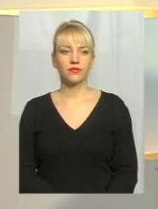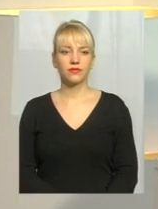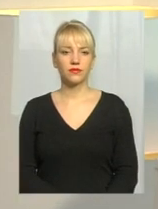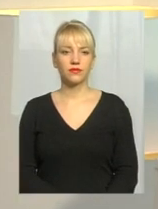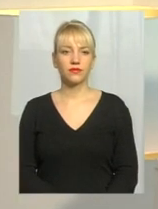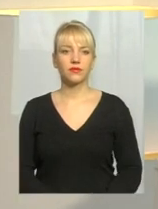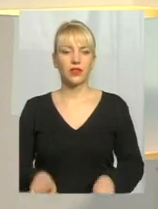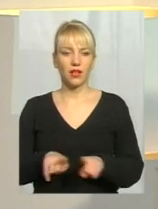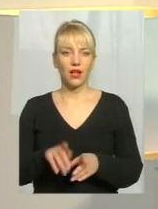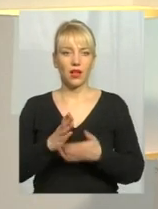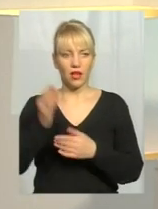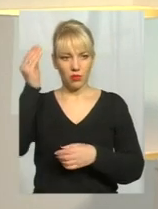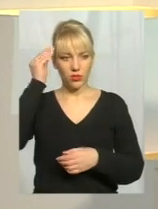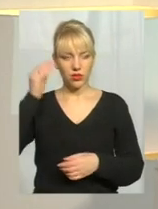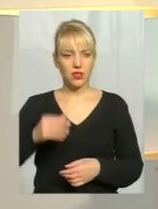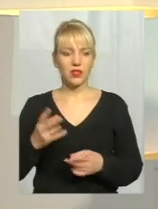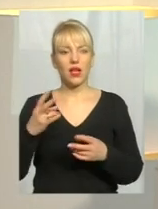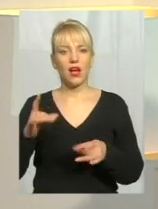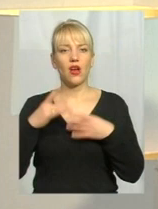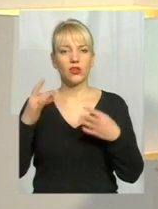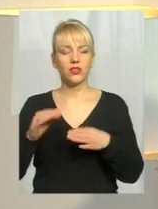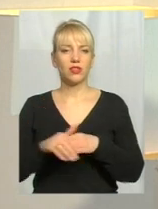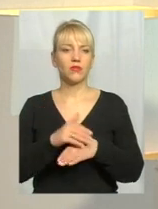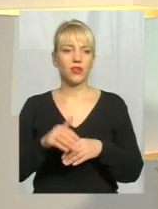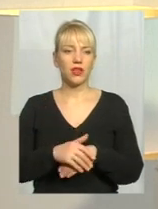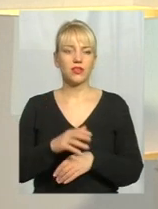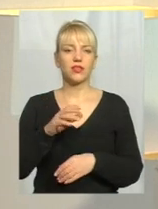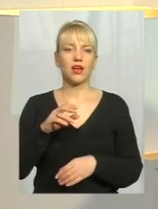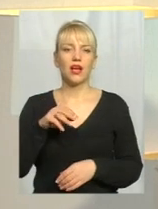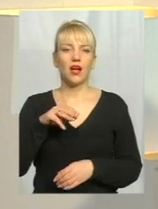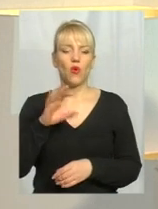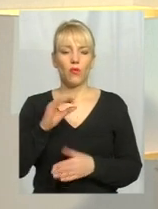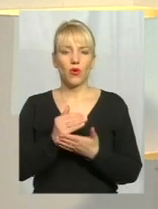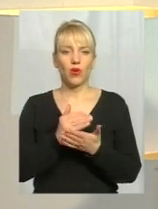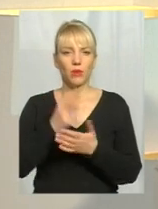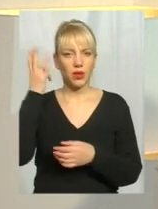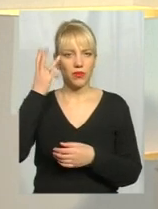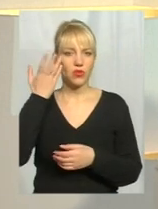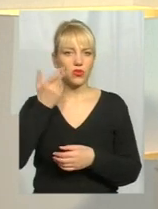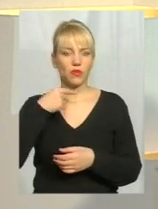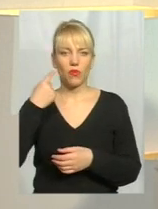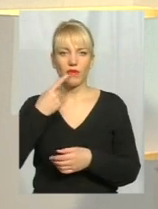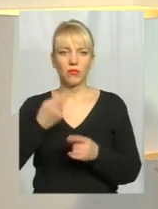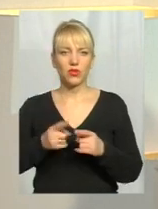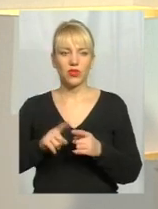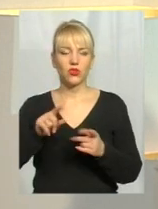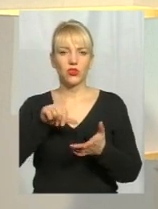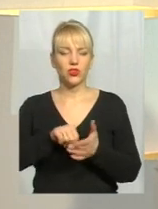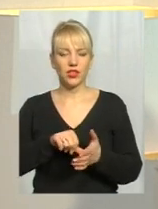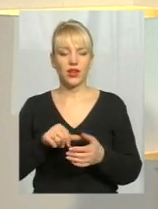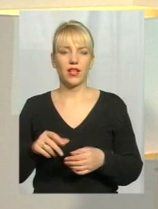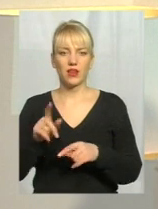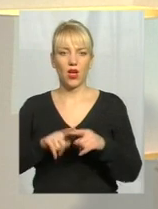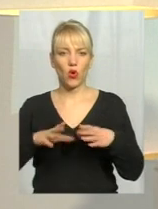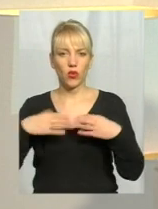І така є позиція. А от роз'ясніть, будь ласка, пані Детяна, у програмі «Хмельницький», коли йдеться про те, що члени родин загиблих